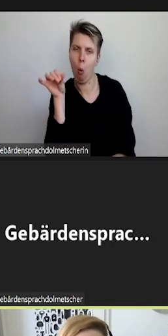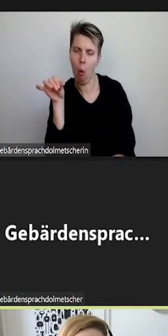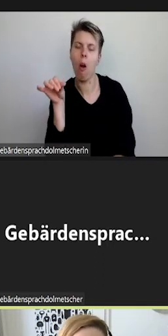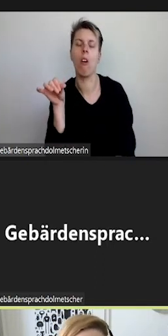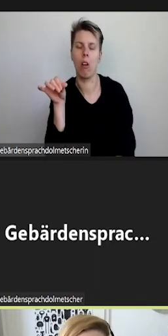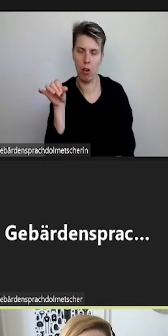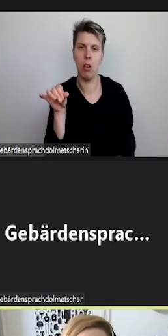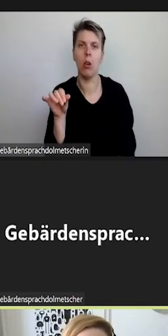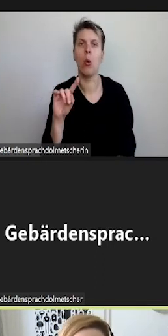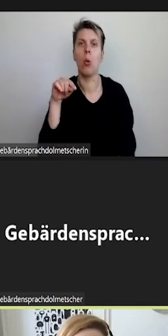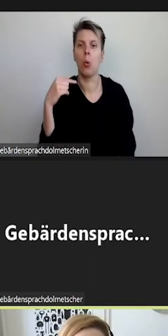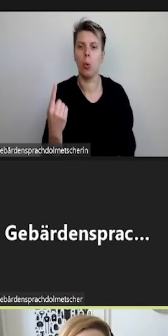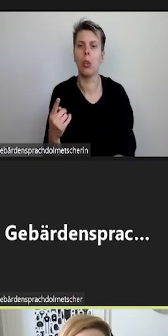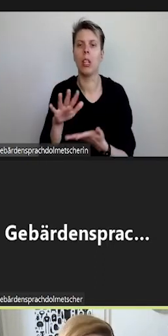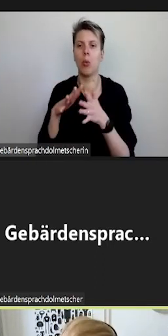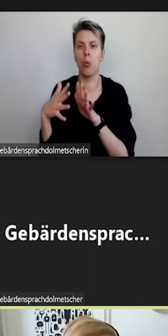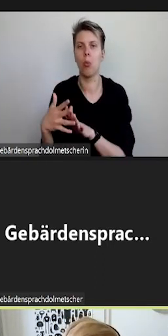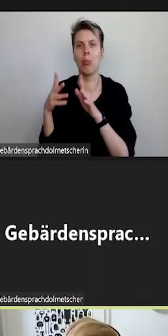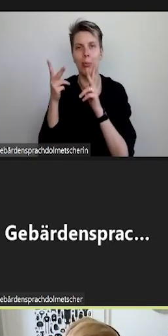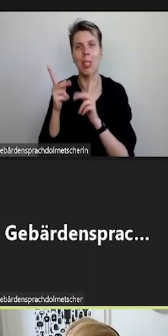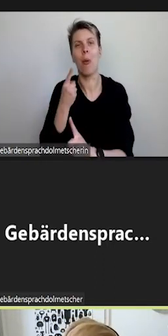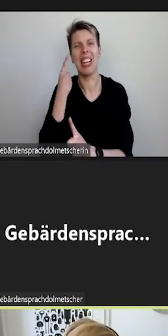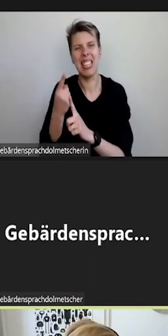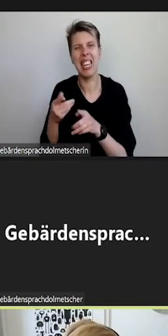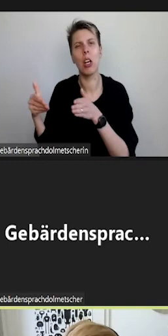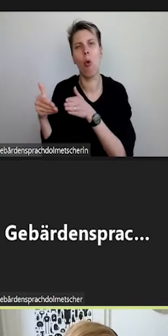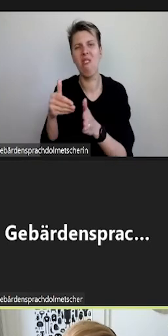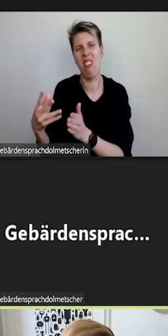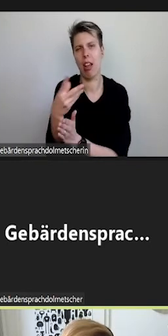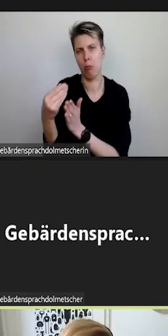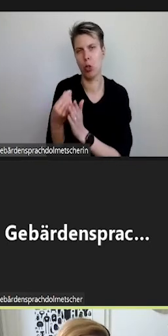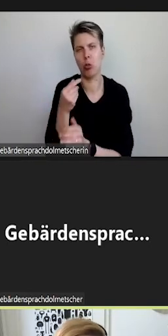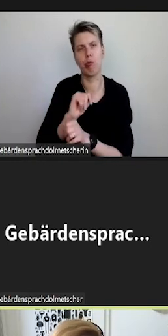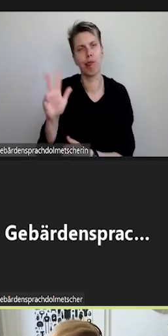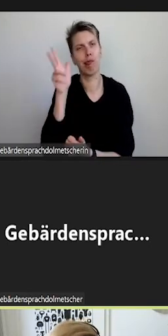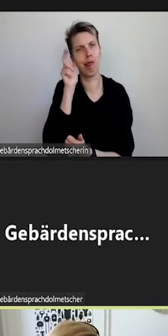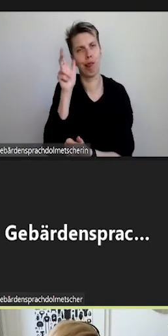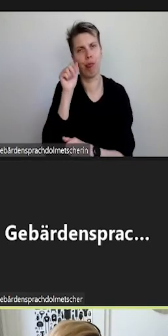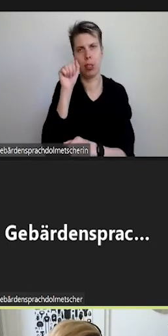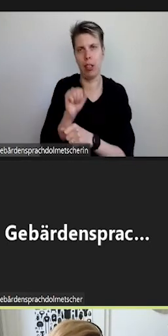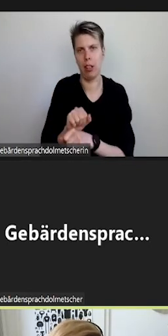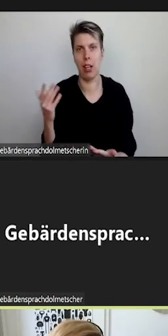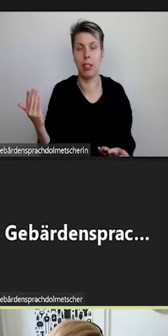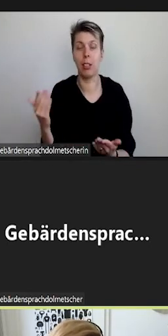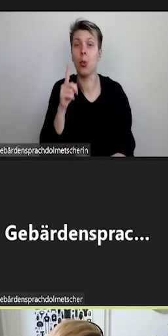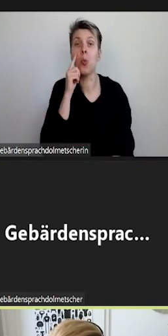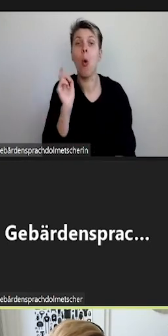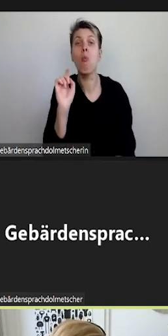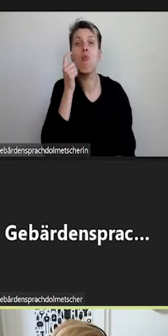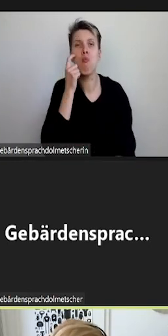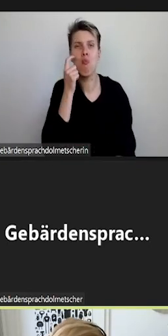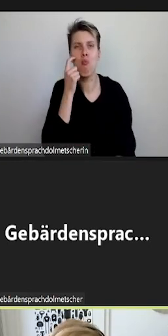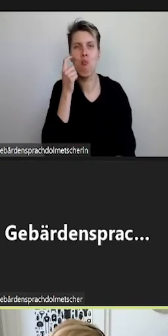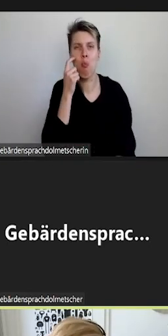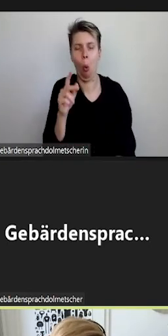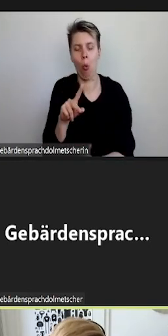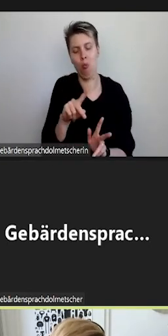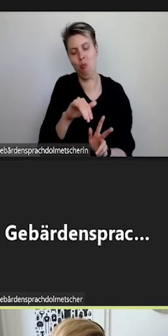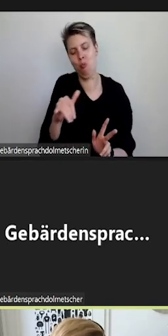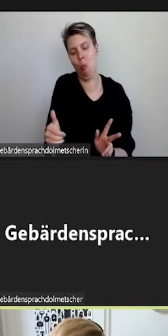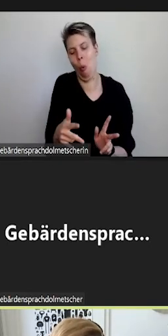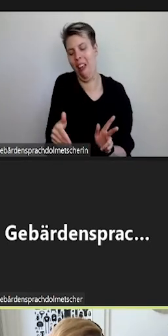sodass es eben über das Routing eine direkte Wegbeschreibung gibt. Über den Prototyp ist es bei uns aber letztendlich nicht hinausgekommen,